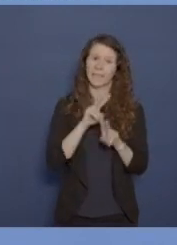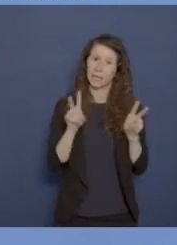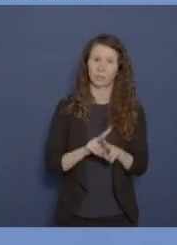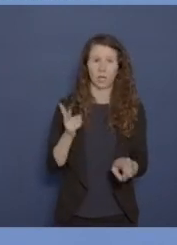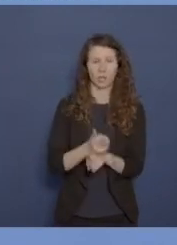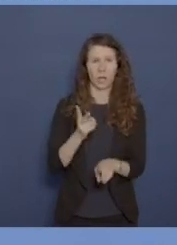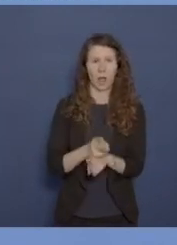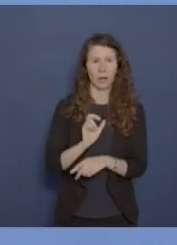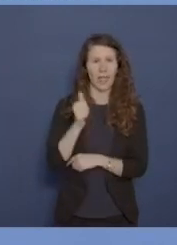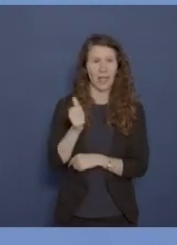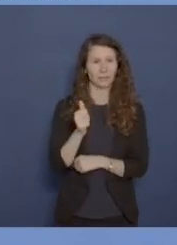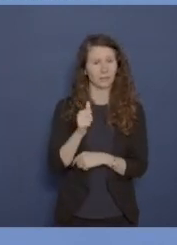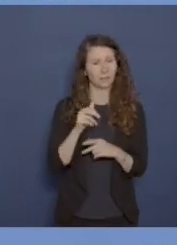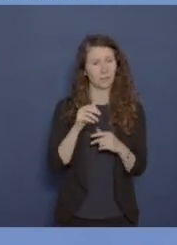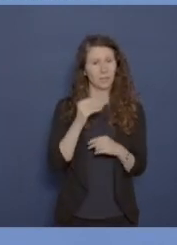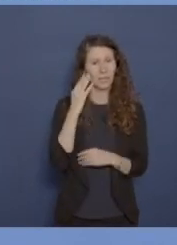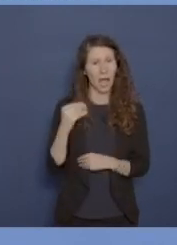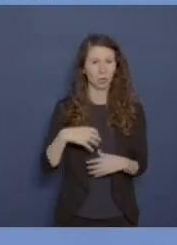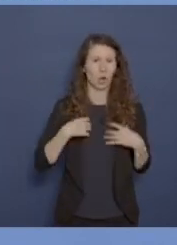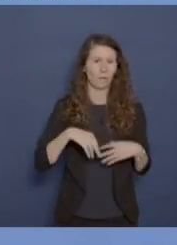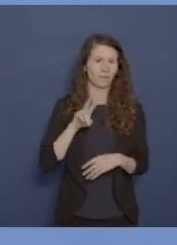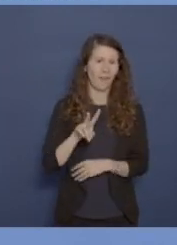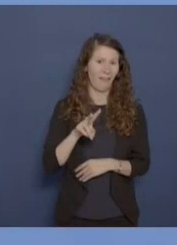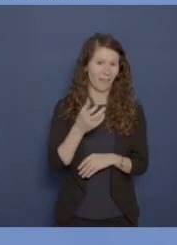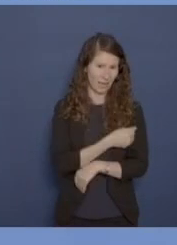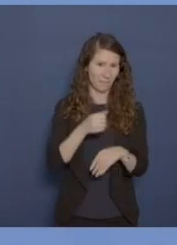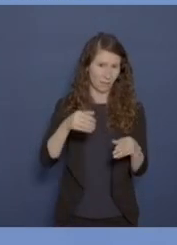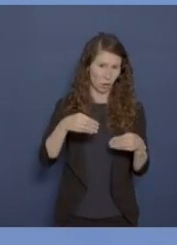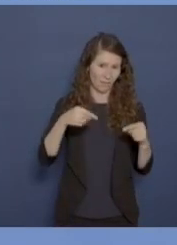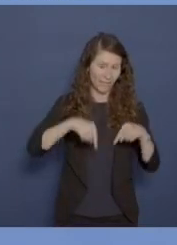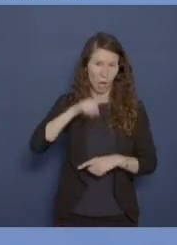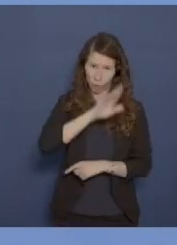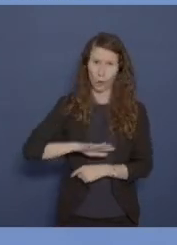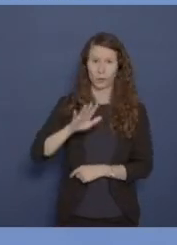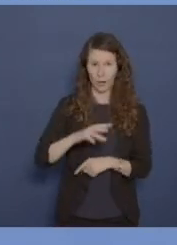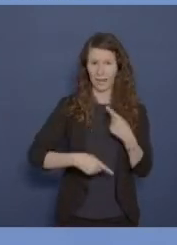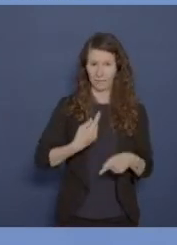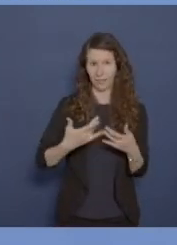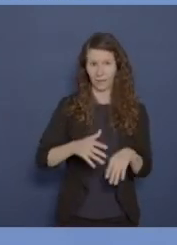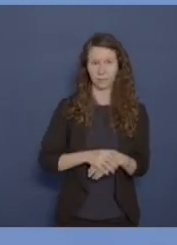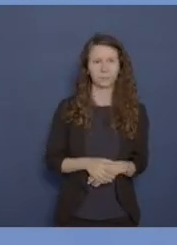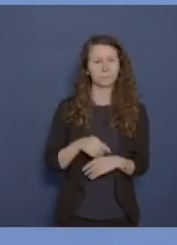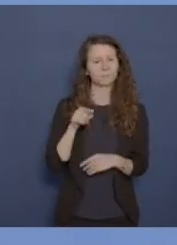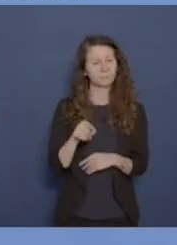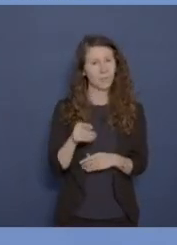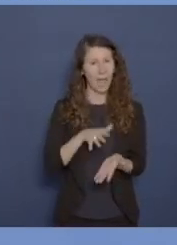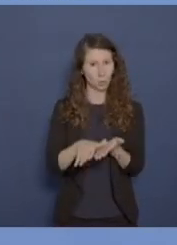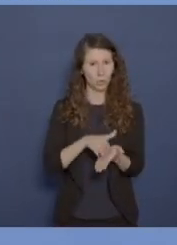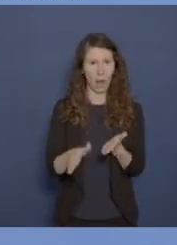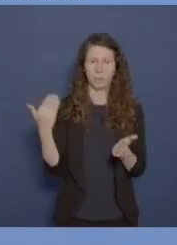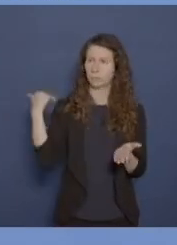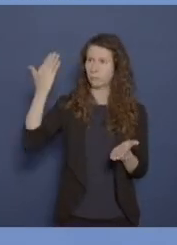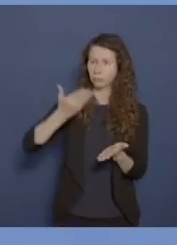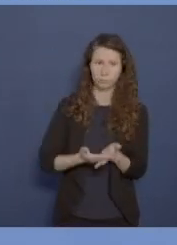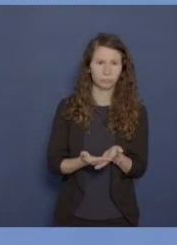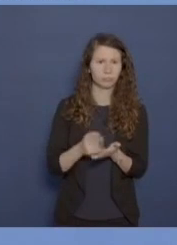zugelassene SARS-CoV-2-Impfstoff, wurden in Deutschland entwickelt. Die Ausgaben für Forschung und Entwicklung sind in den letzten Jahren